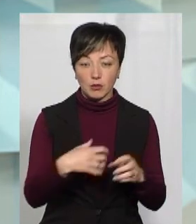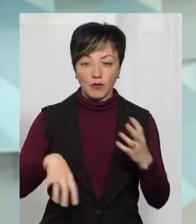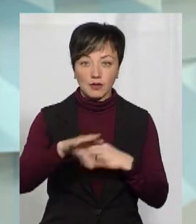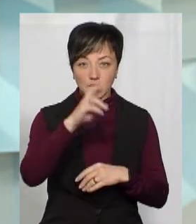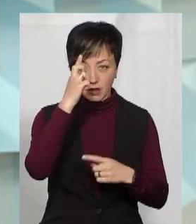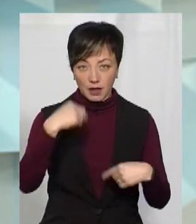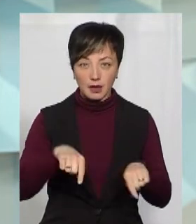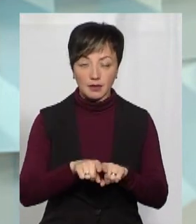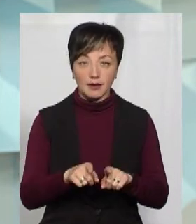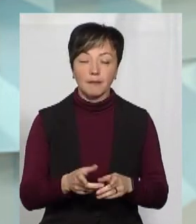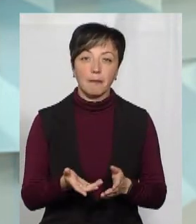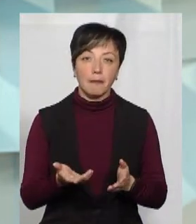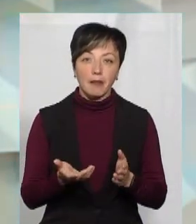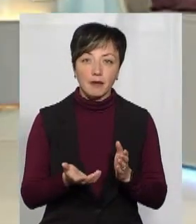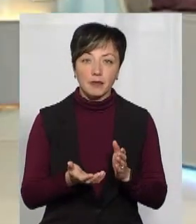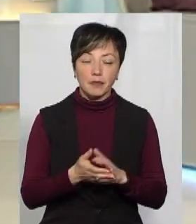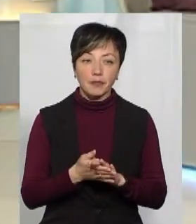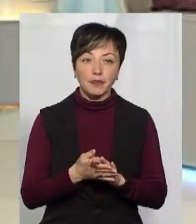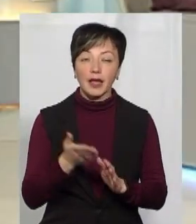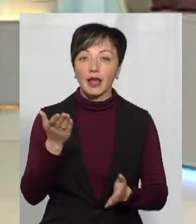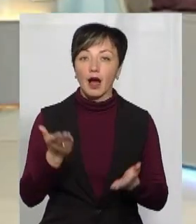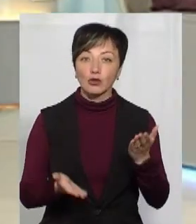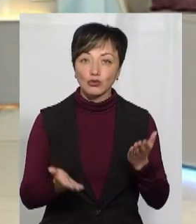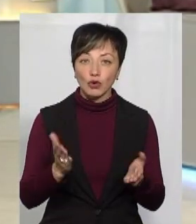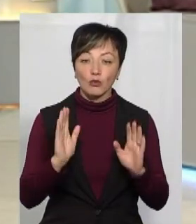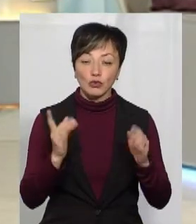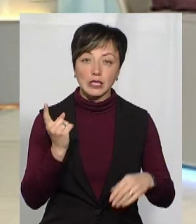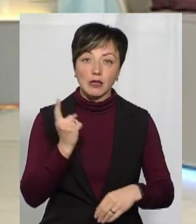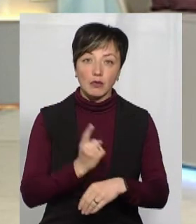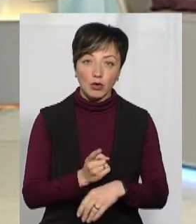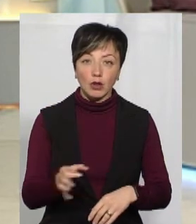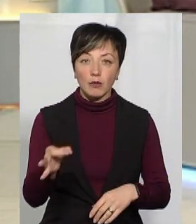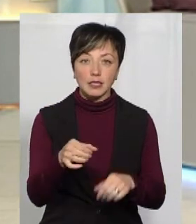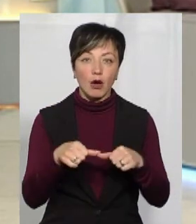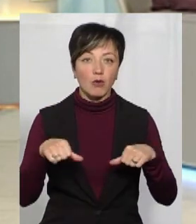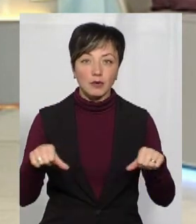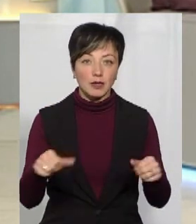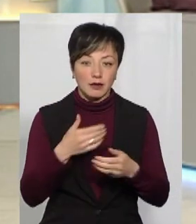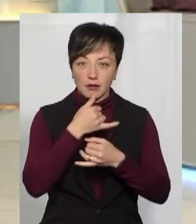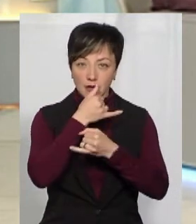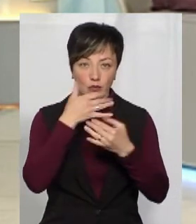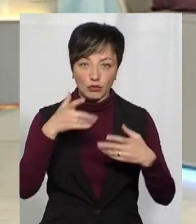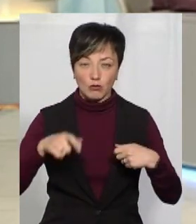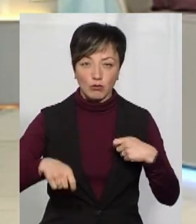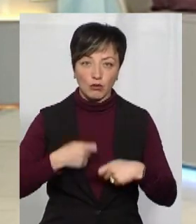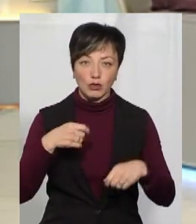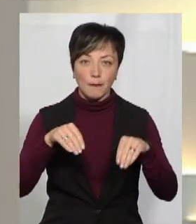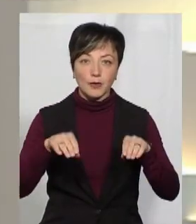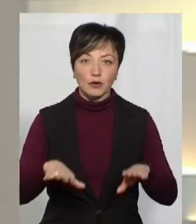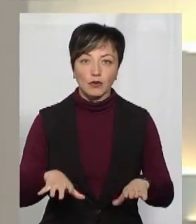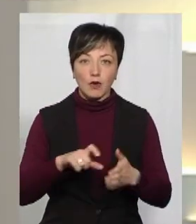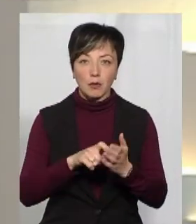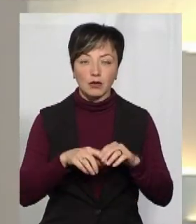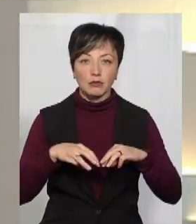у всій країні, звичайно, утриманням вимог, які встановить МОЗ. Якщо ж буде заборонено, то обласна комісія не в повноваження порушувати постанову. А речі, як